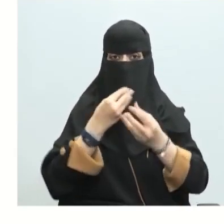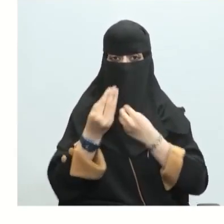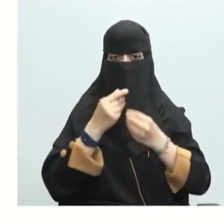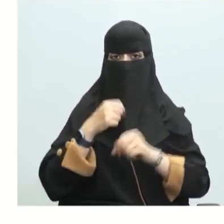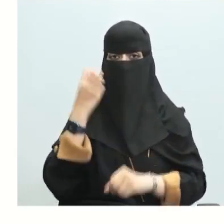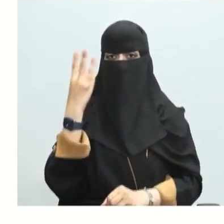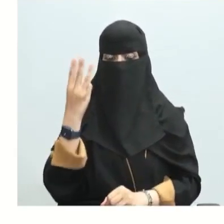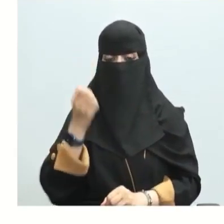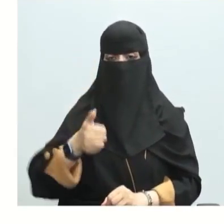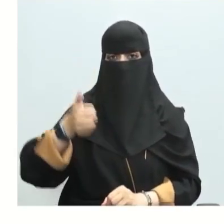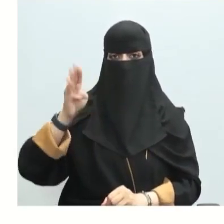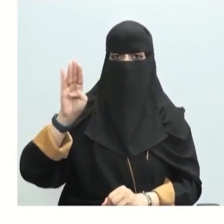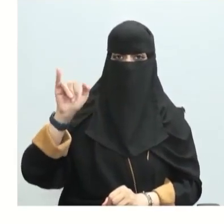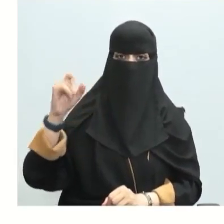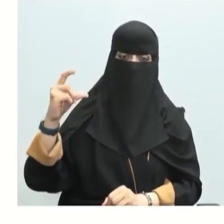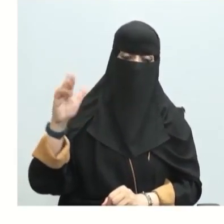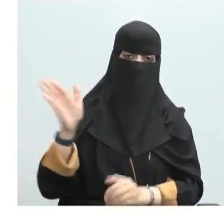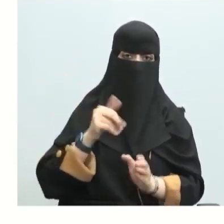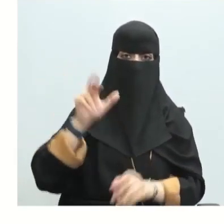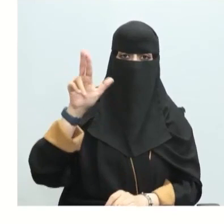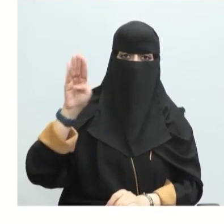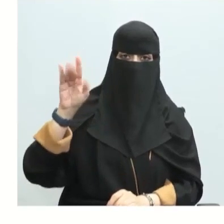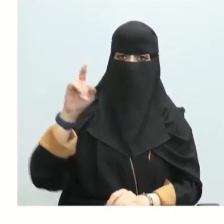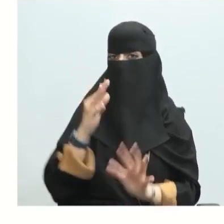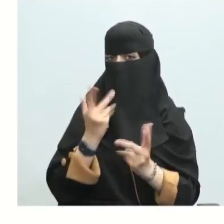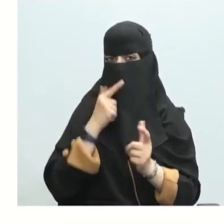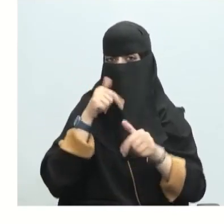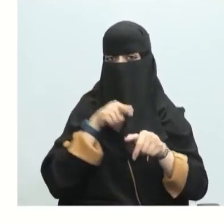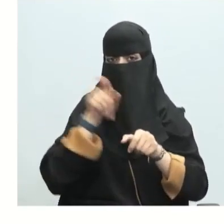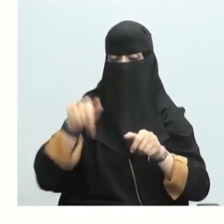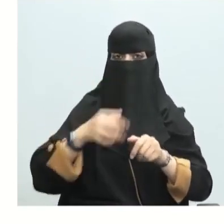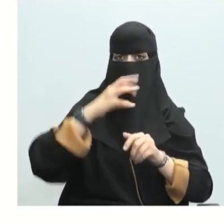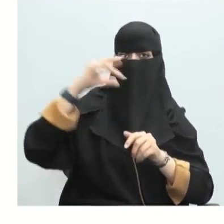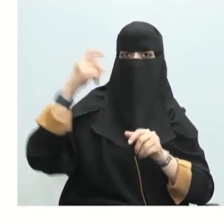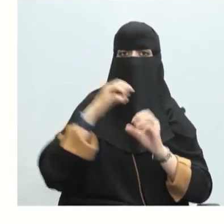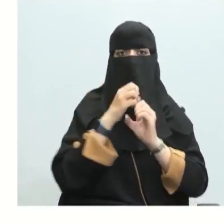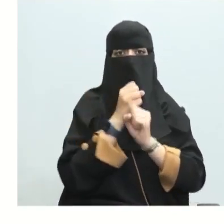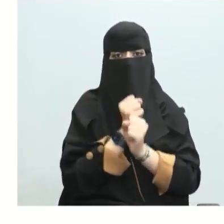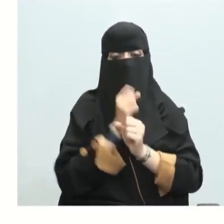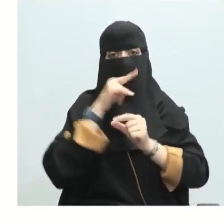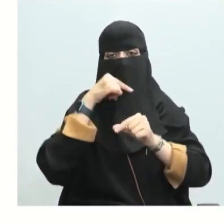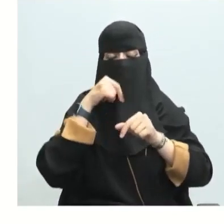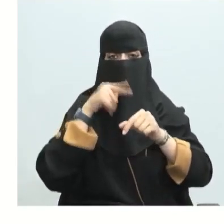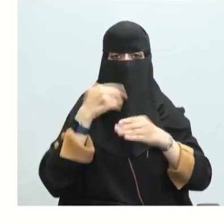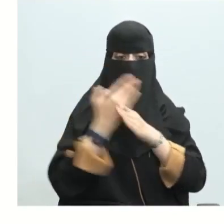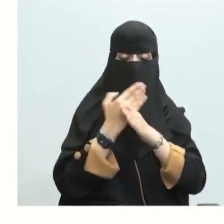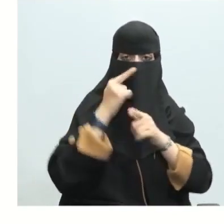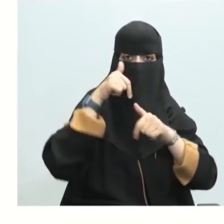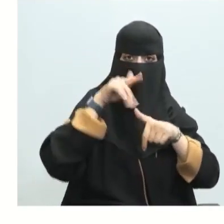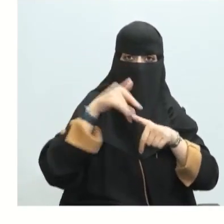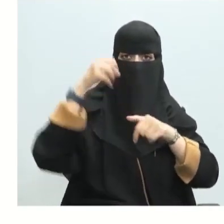ثالث أكسيد الكبريت ما هو الثالث أكسيد الكبريت؟ هو غاز خانق يتسبب في إنتاج